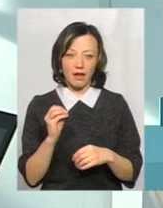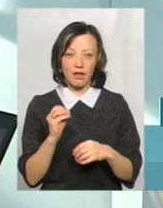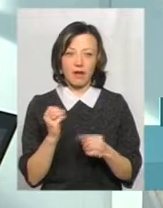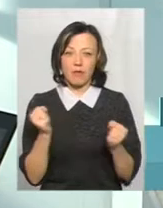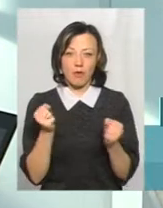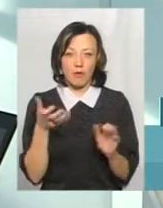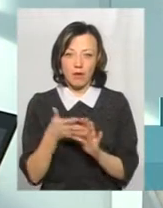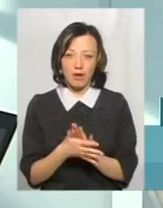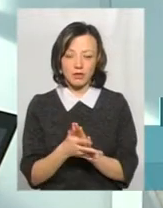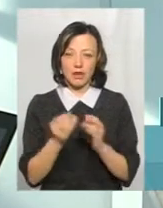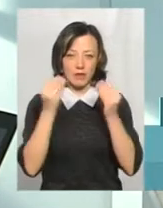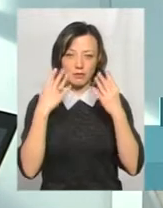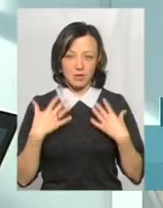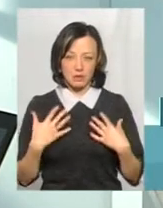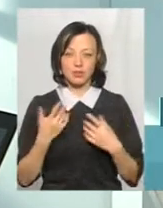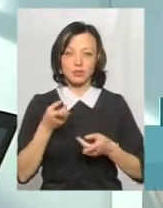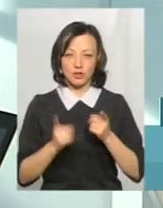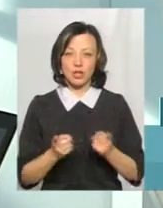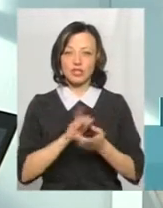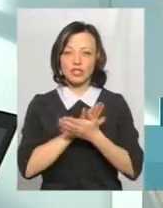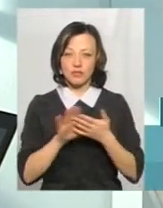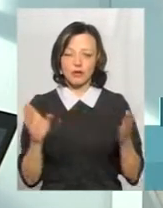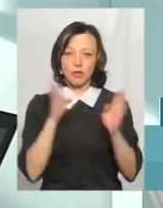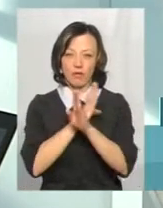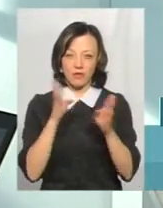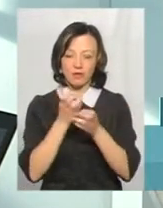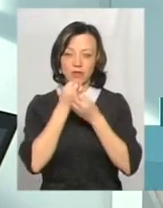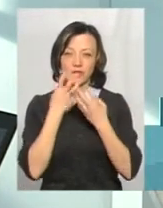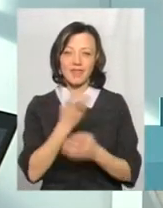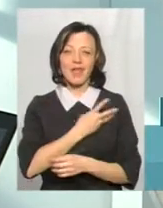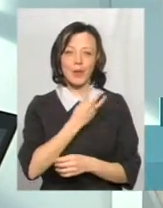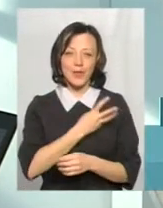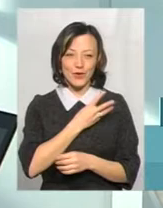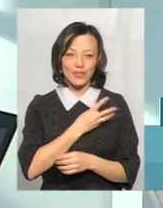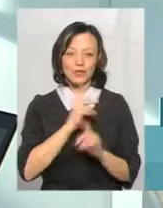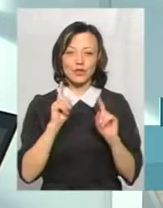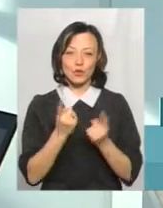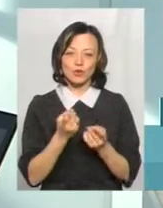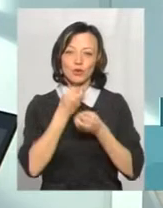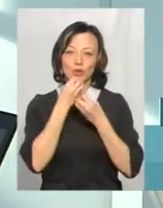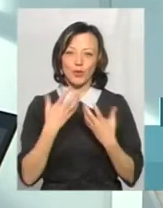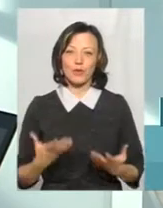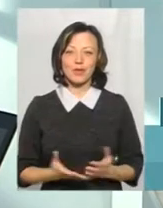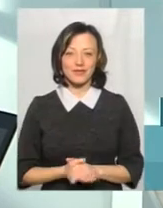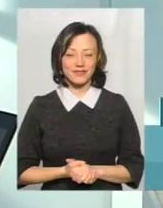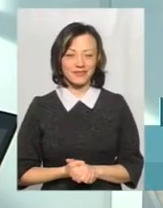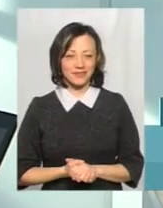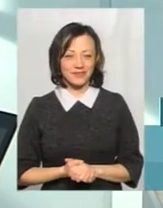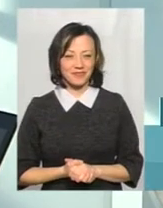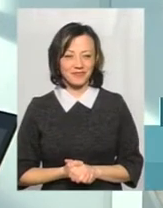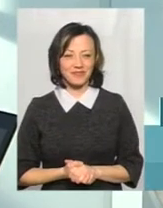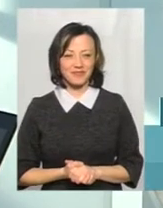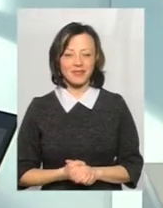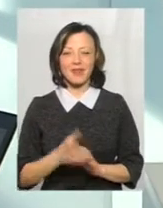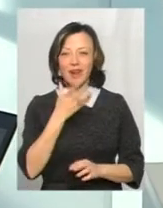промерзнуть і не спітніють. Звичайно, спіже повітря, позитивні емоції, це дуже потрібно. впливає